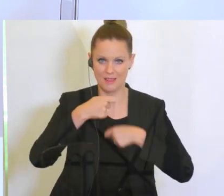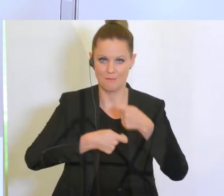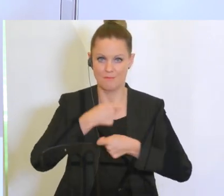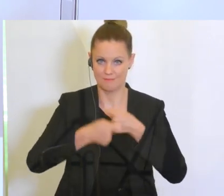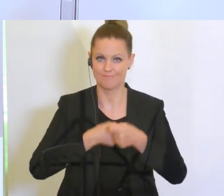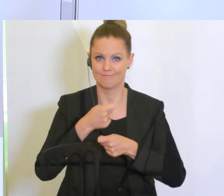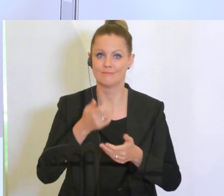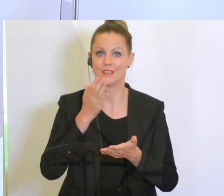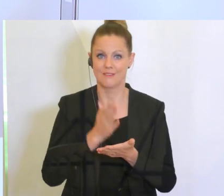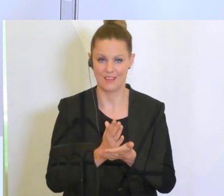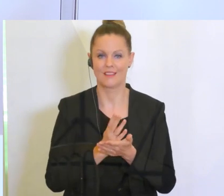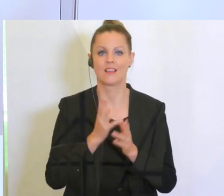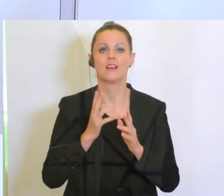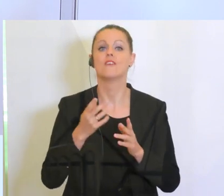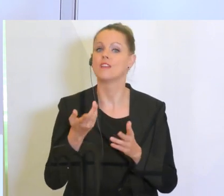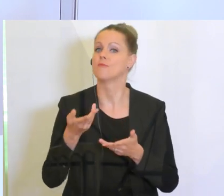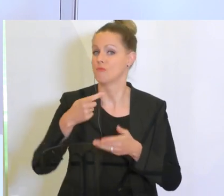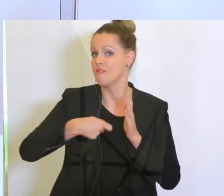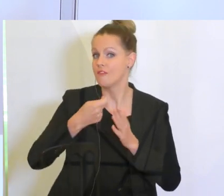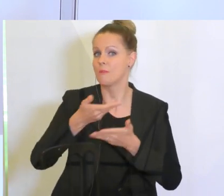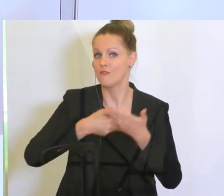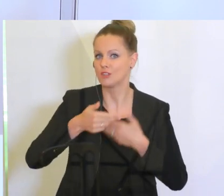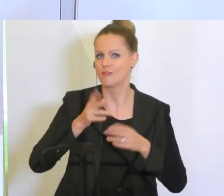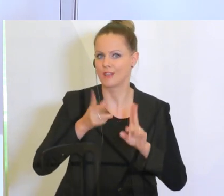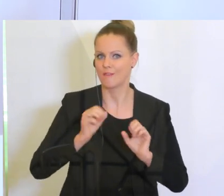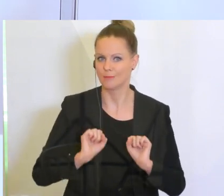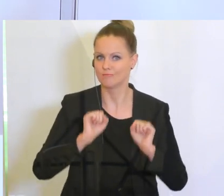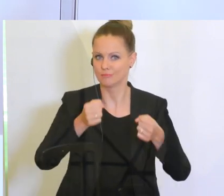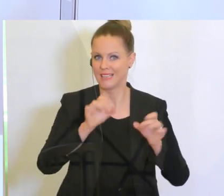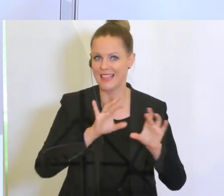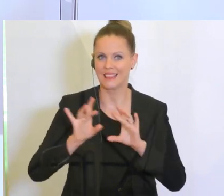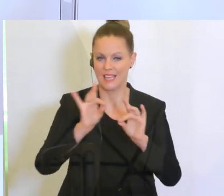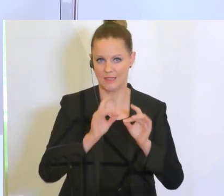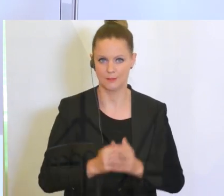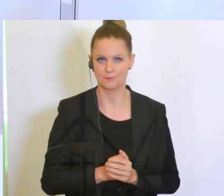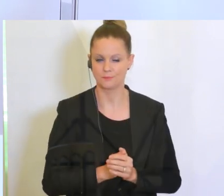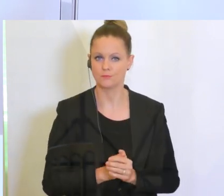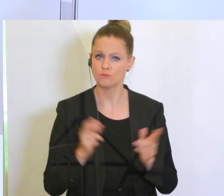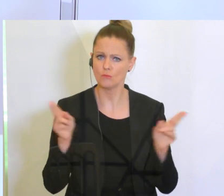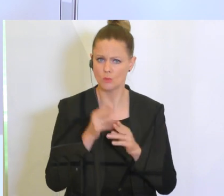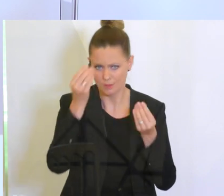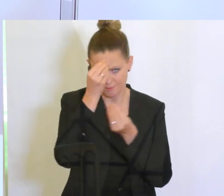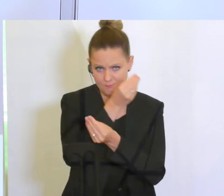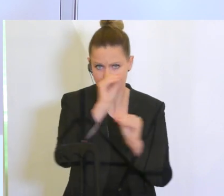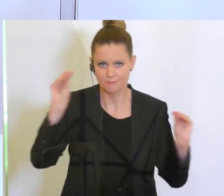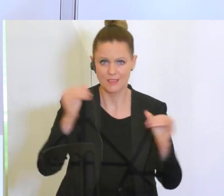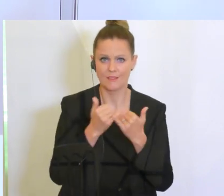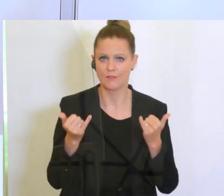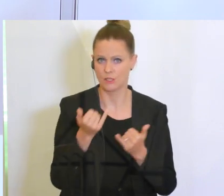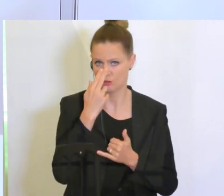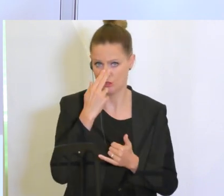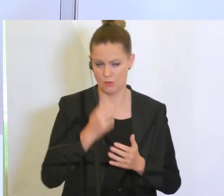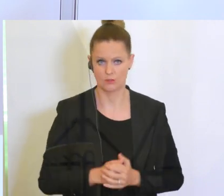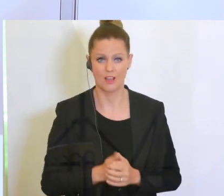auch wieder tätig werden zu können. Ich darf Ihnen ganz kurz die Eckpunkte dieses Paketes näher bringen. Einerseits